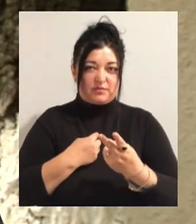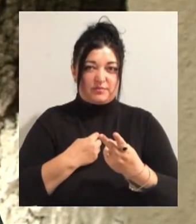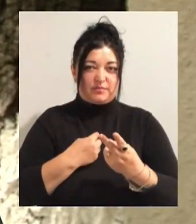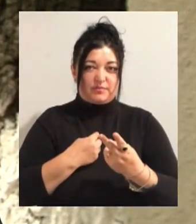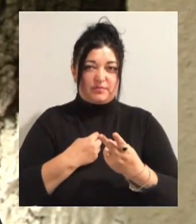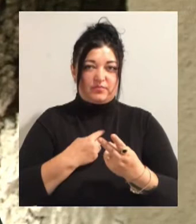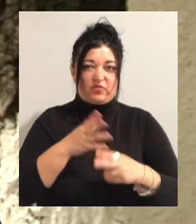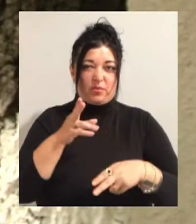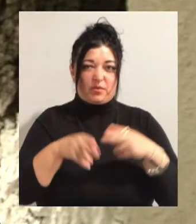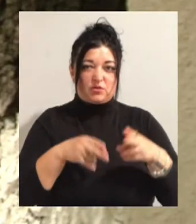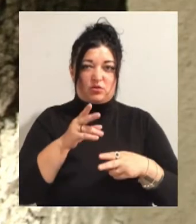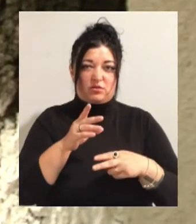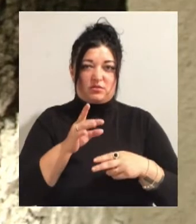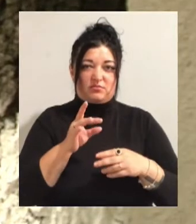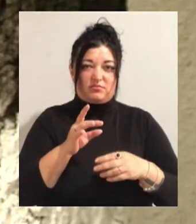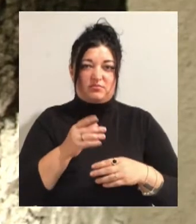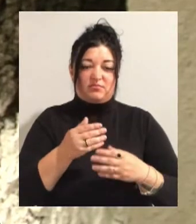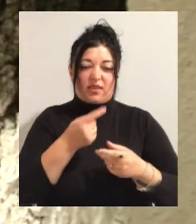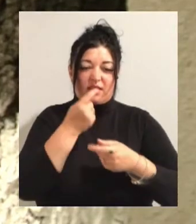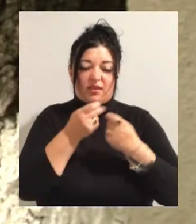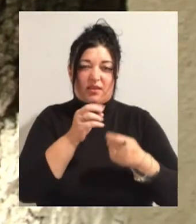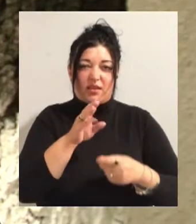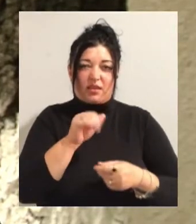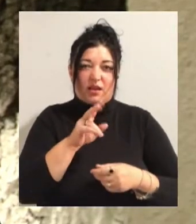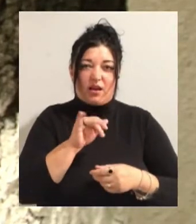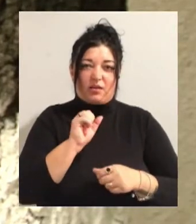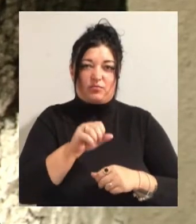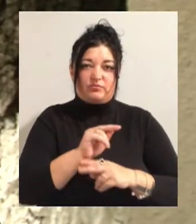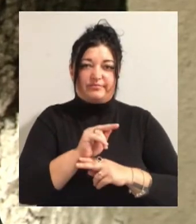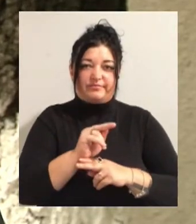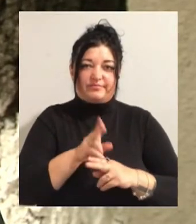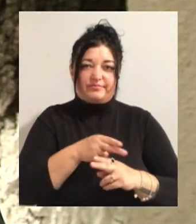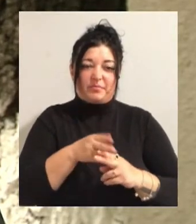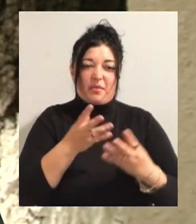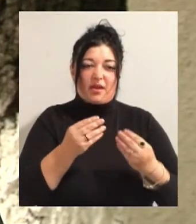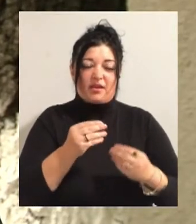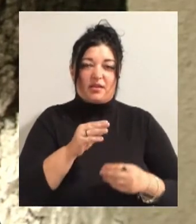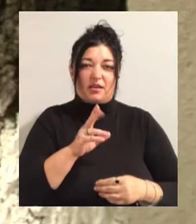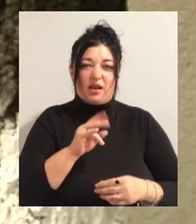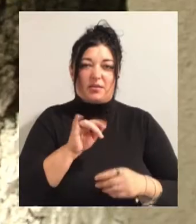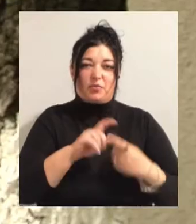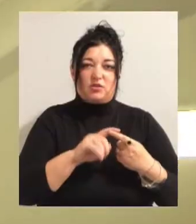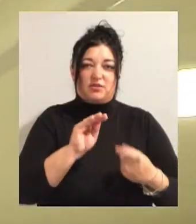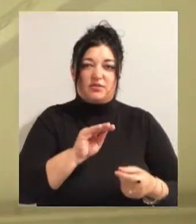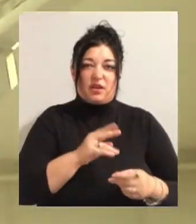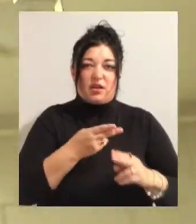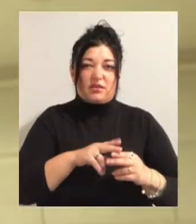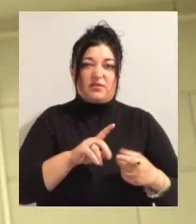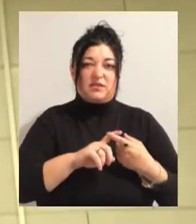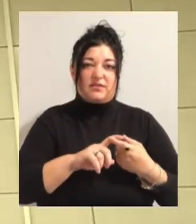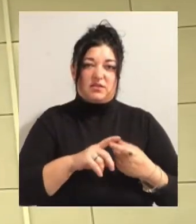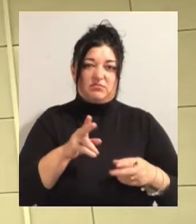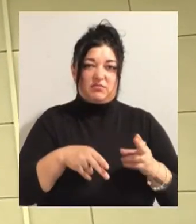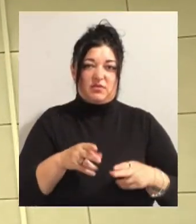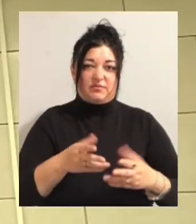операційні рані деталі, може діференцирувати м'які ткані. От цього залежить від хід операції. Гроші на